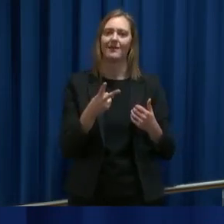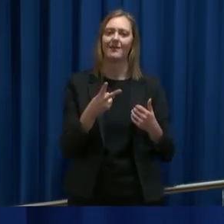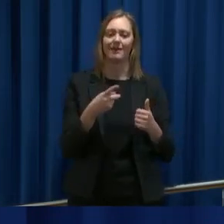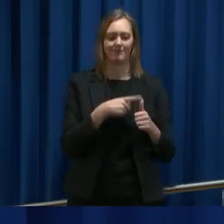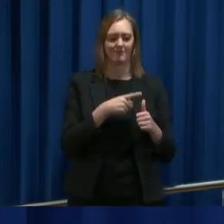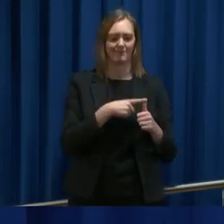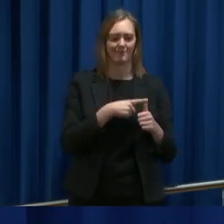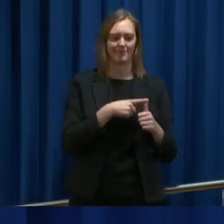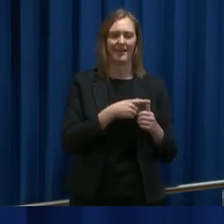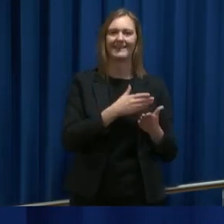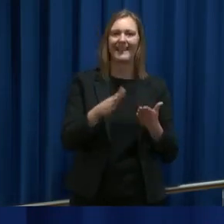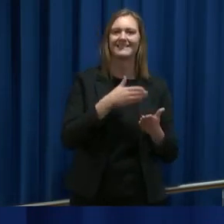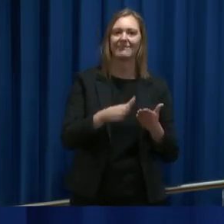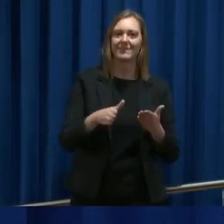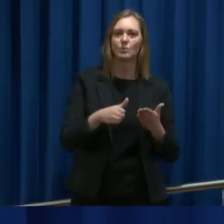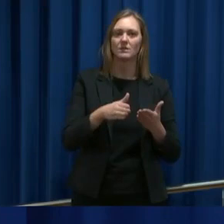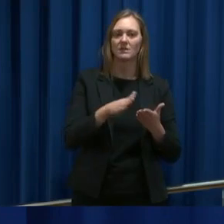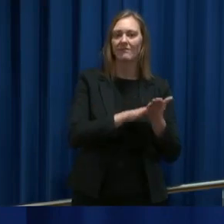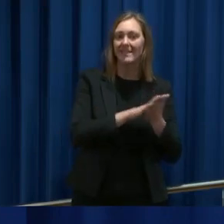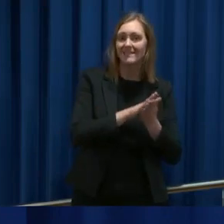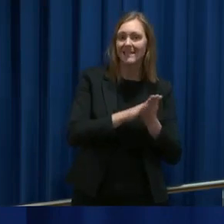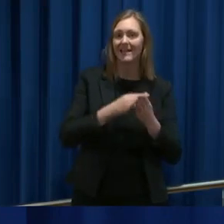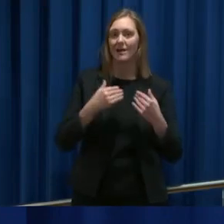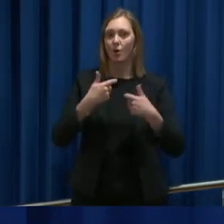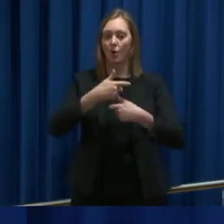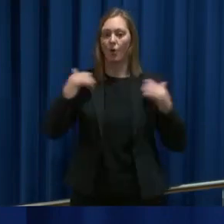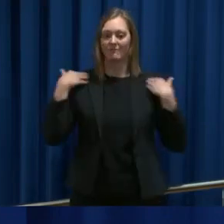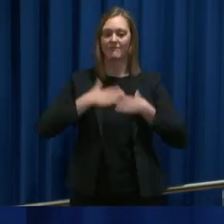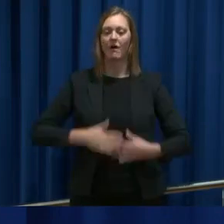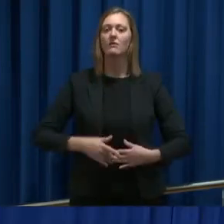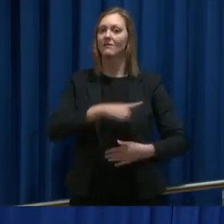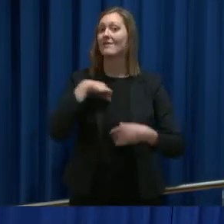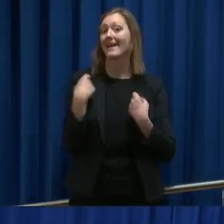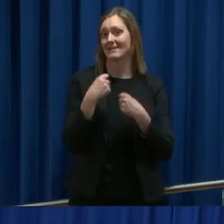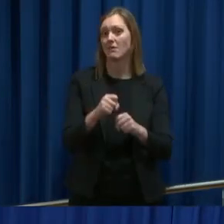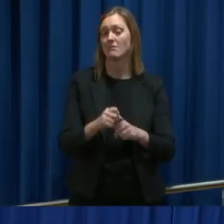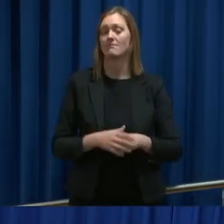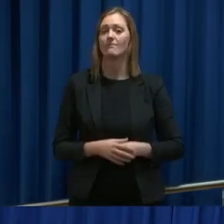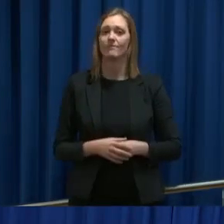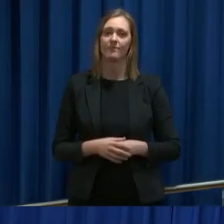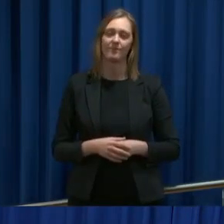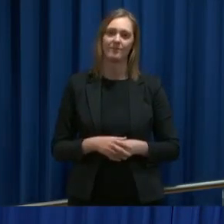desinfeksjonsveske og smittefrakker så er vi nå i gang. Og da er det VG.